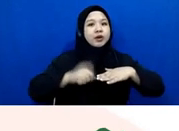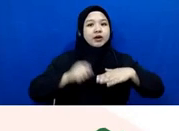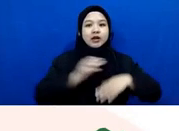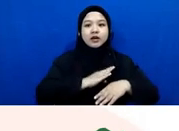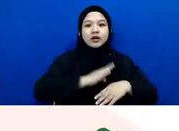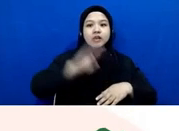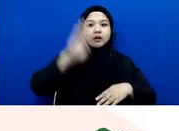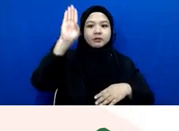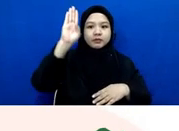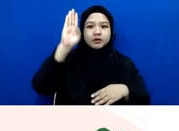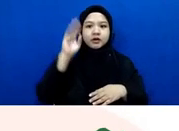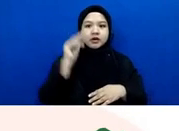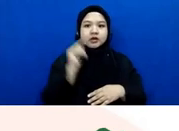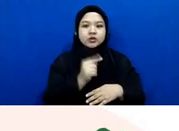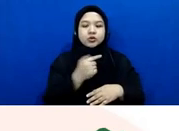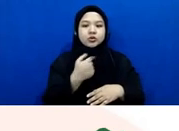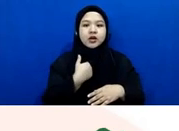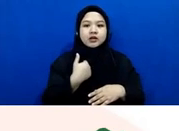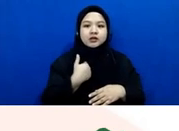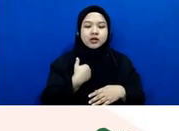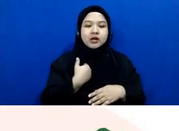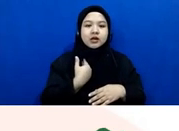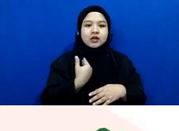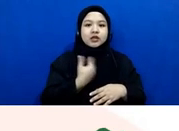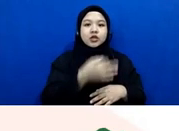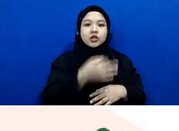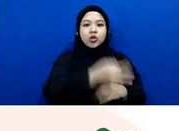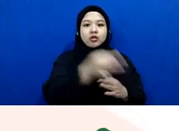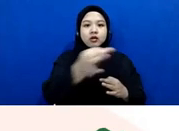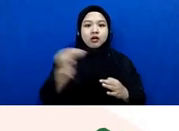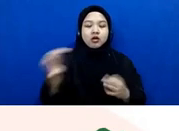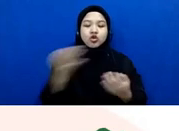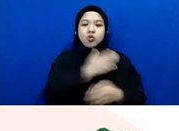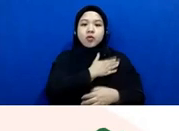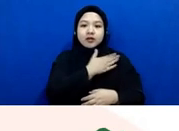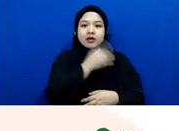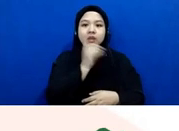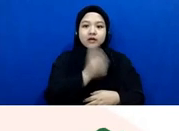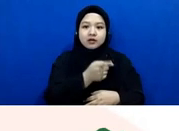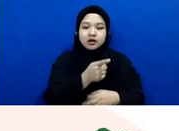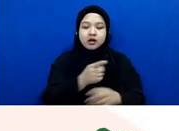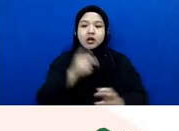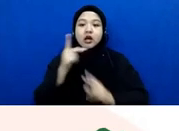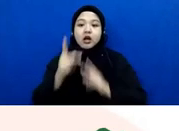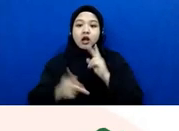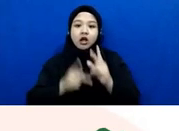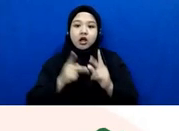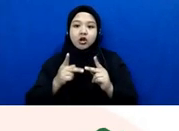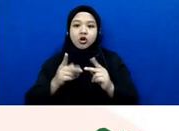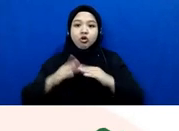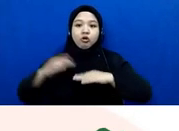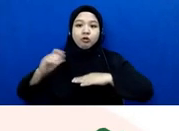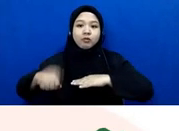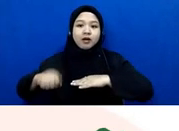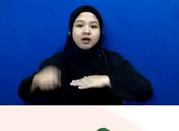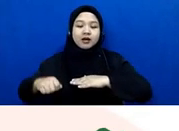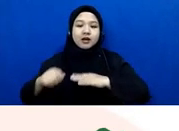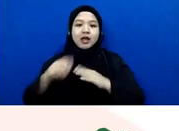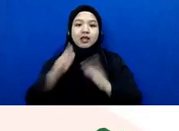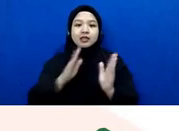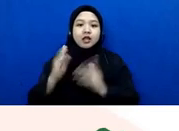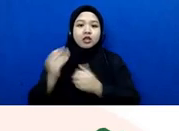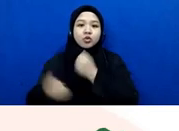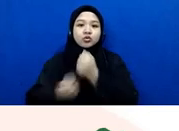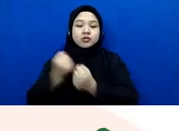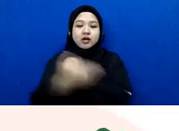ada di setiap kota atau kabukaten sementara sementara kalau pengadilan tata usaha negara